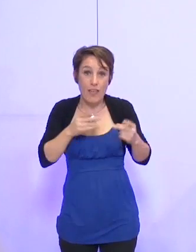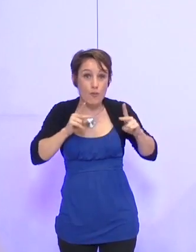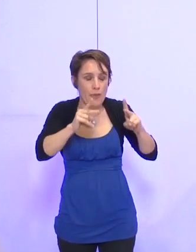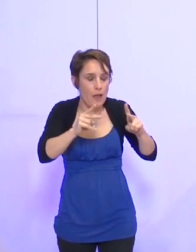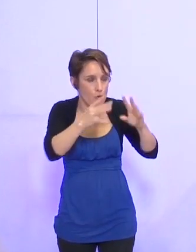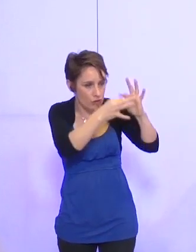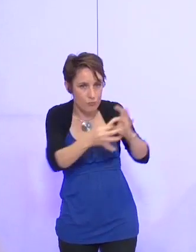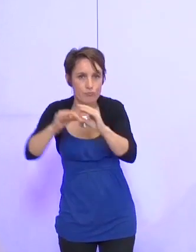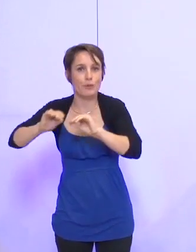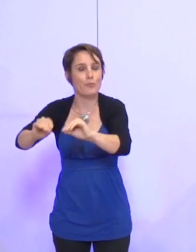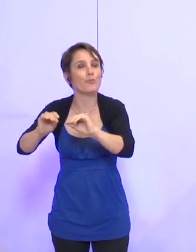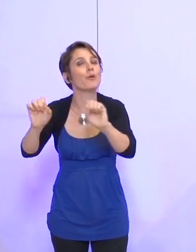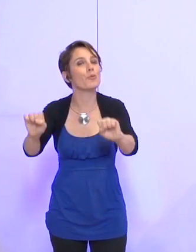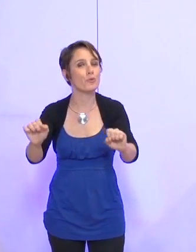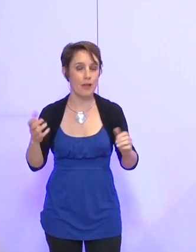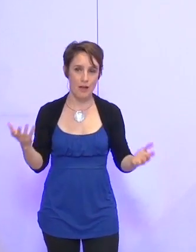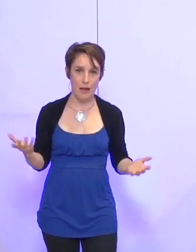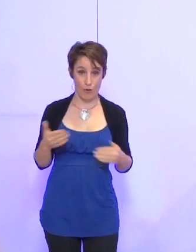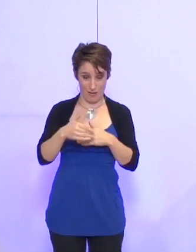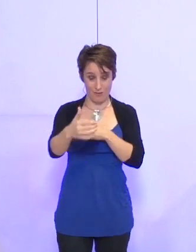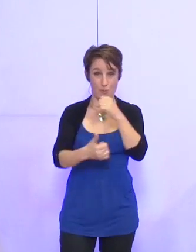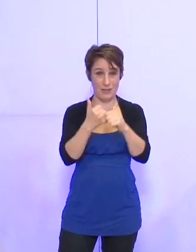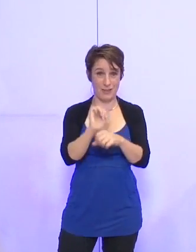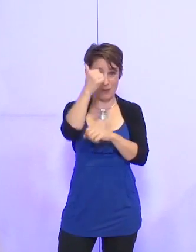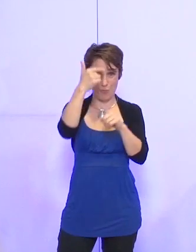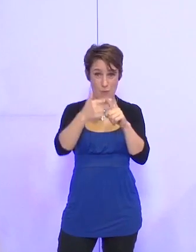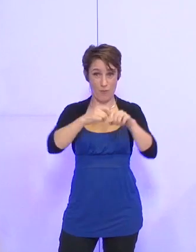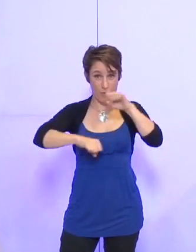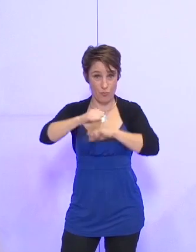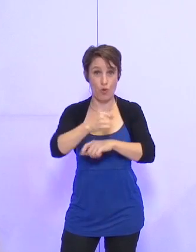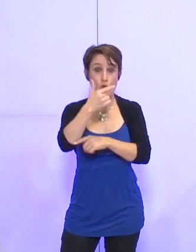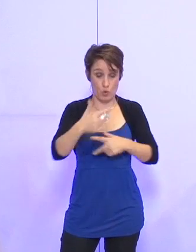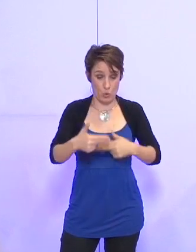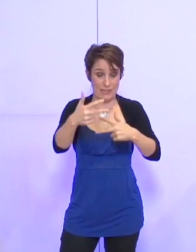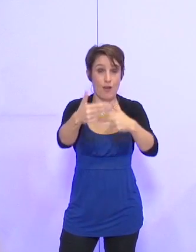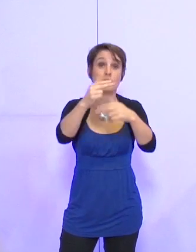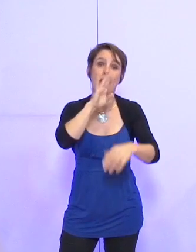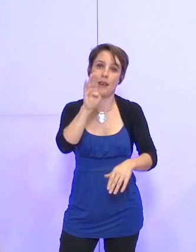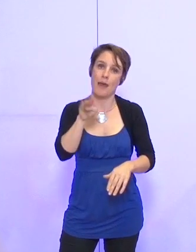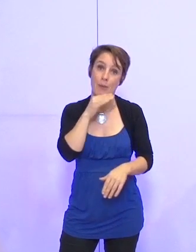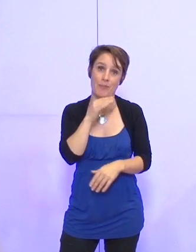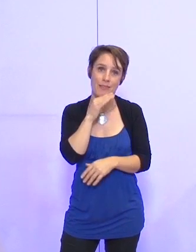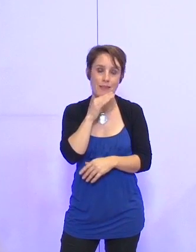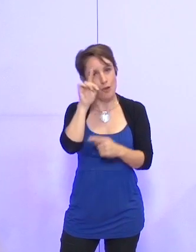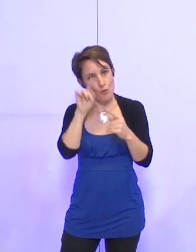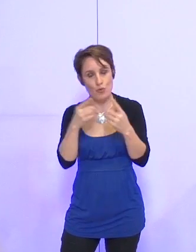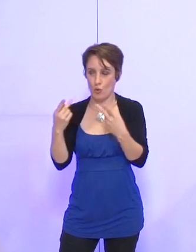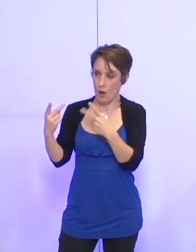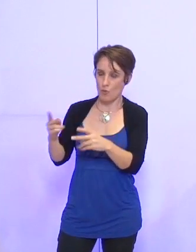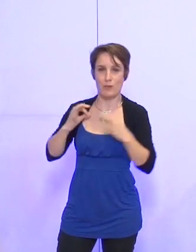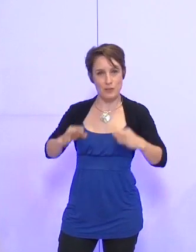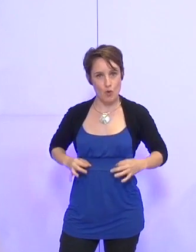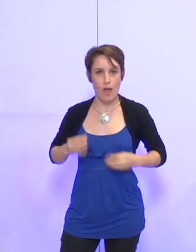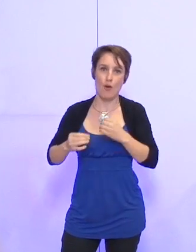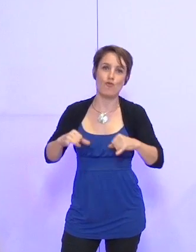Voilà, je signale également que nous organisons cette année, pour la première fois, deux séances en après-midi, donc pour permettre au public scolaire et jeune